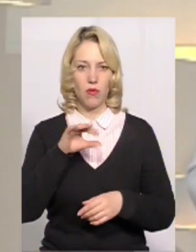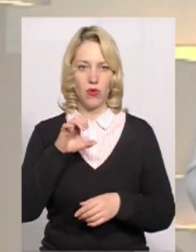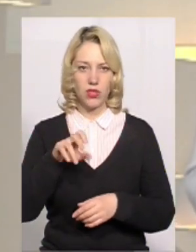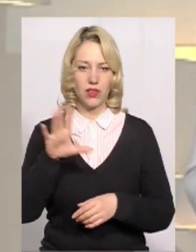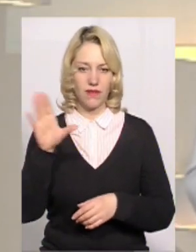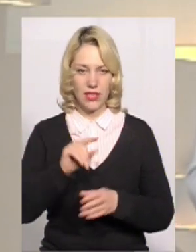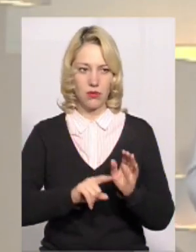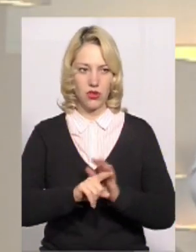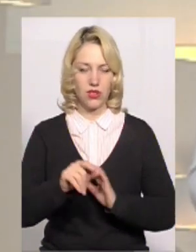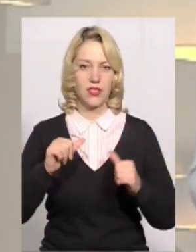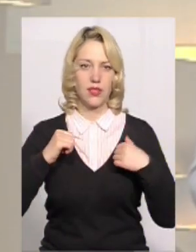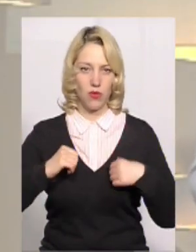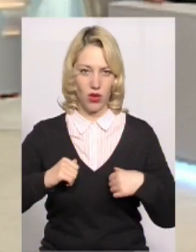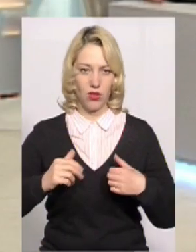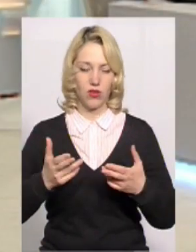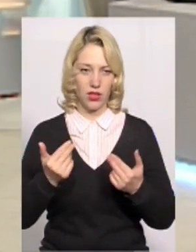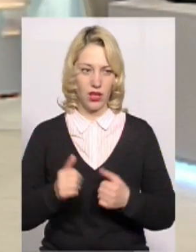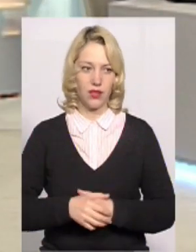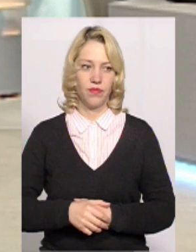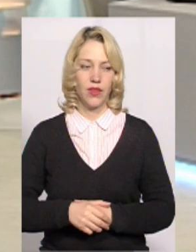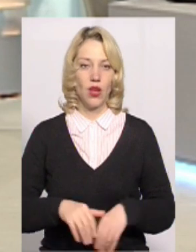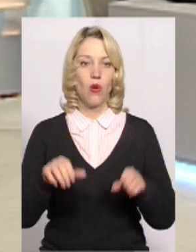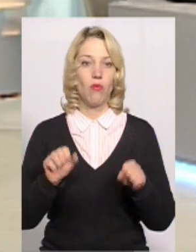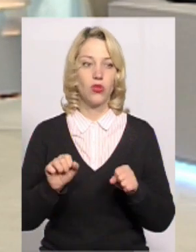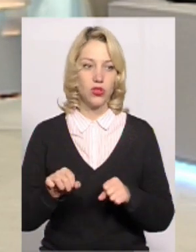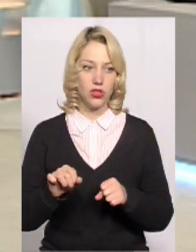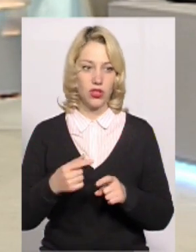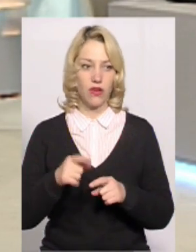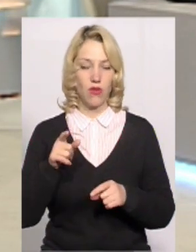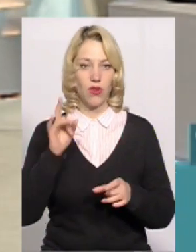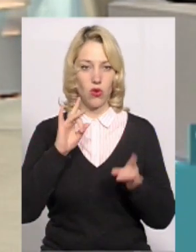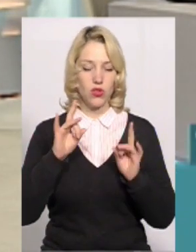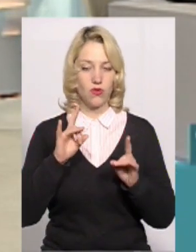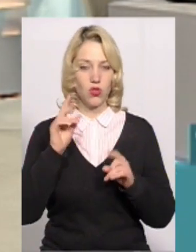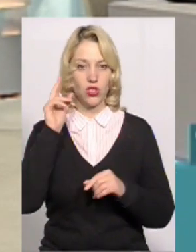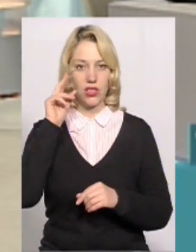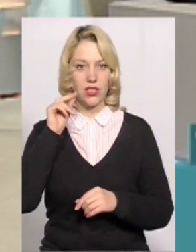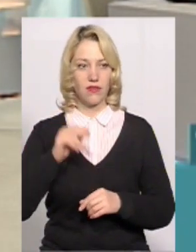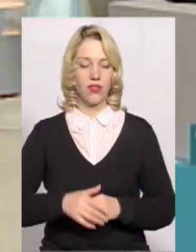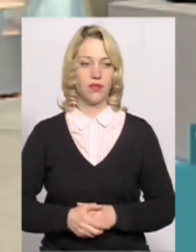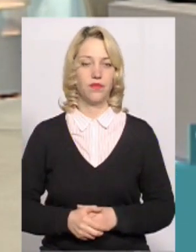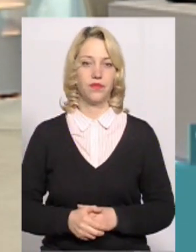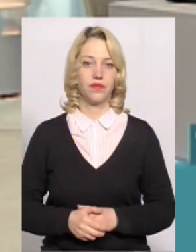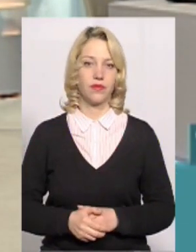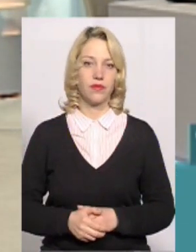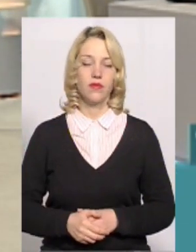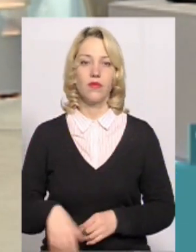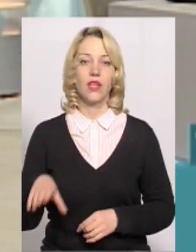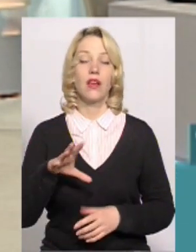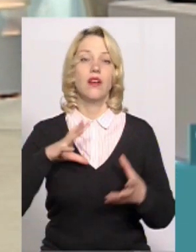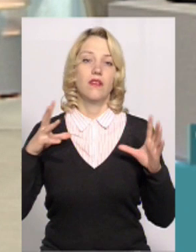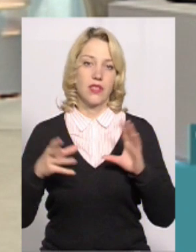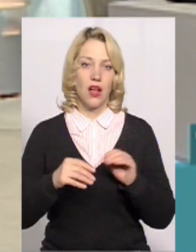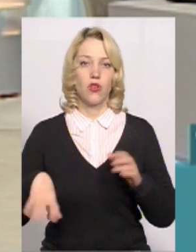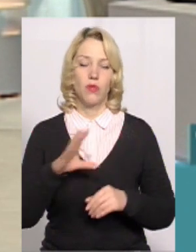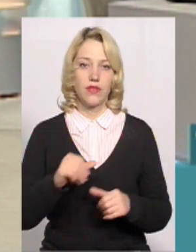там починалося спокійно. Так. Можливо, озвучите цифри, ви конкретизували? Так. В загальному